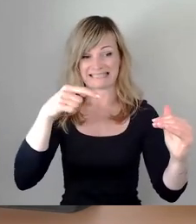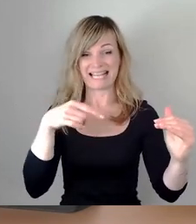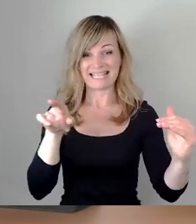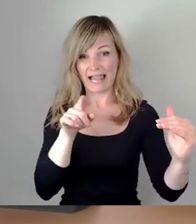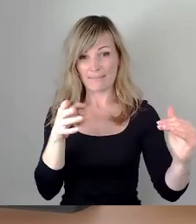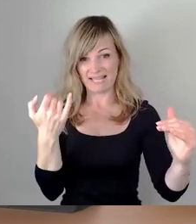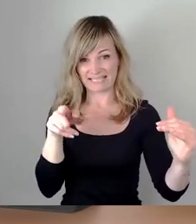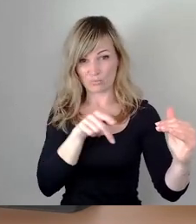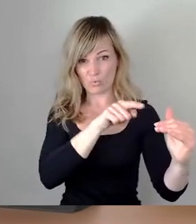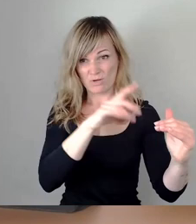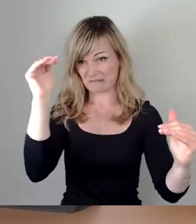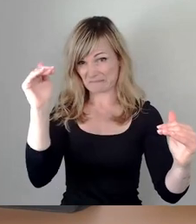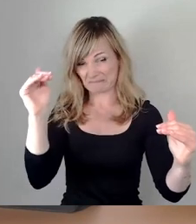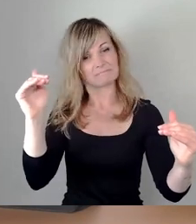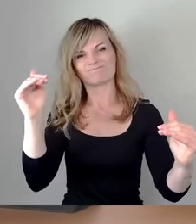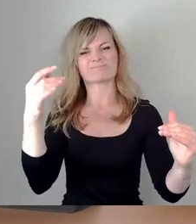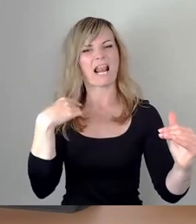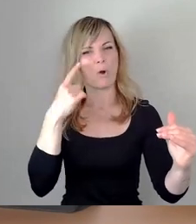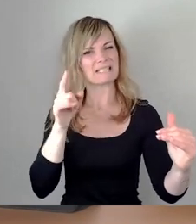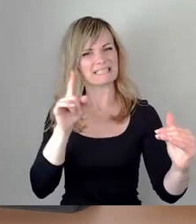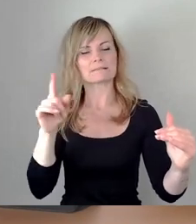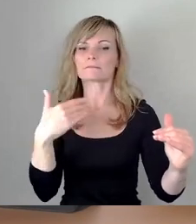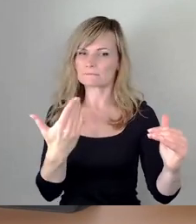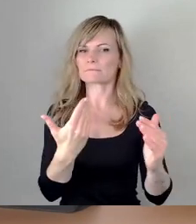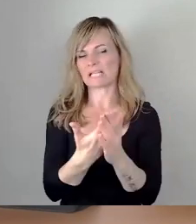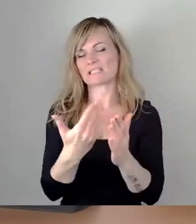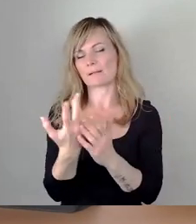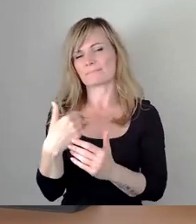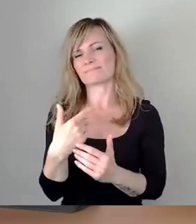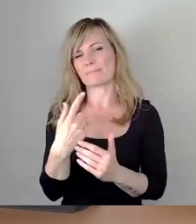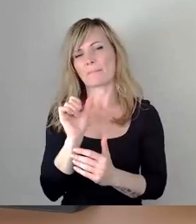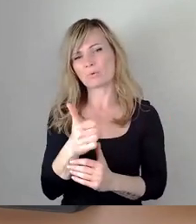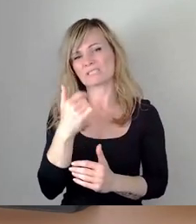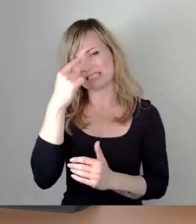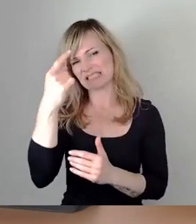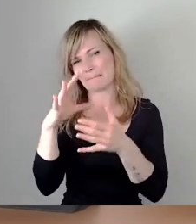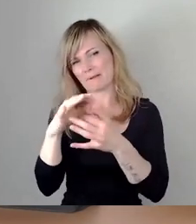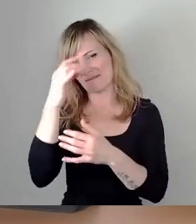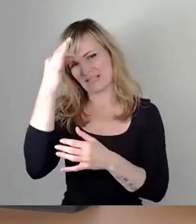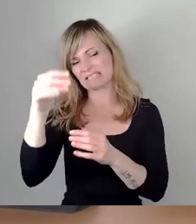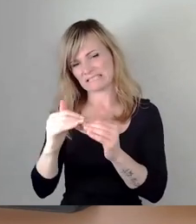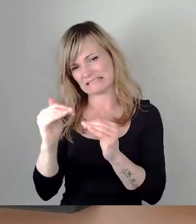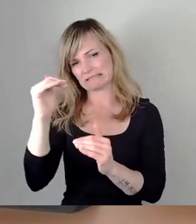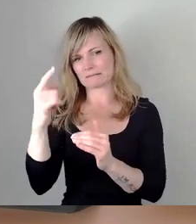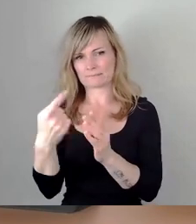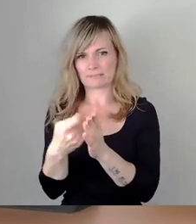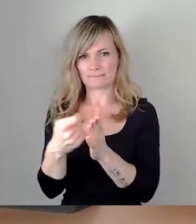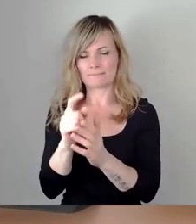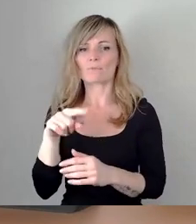erhöhten Preisen rechnen. Und die Formel ist vereinfacht so, dass sie immer mit drei Monaten Nachlauf